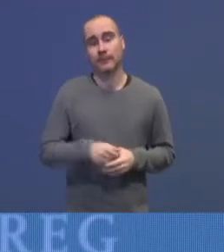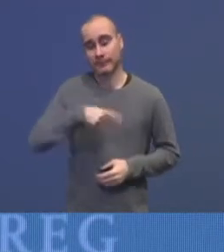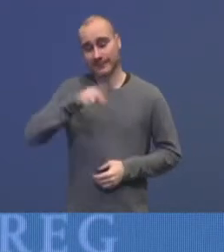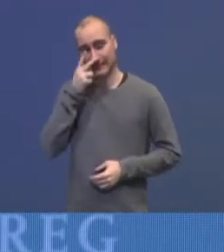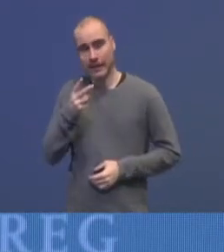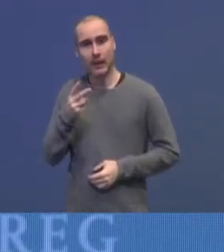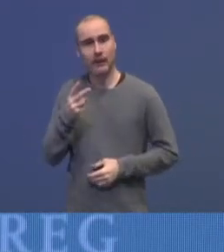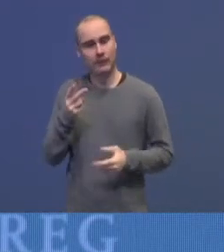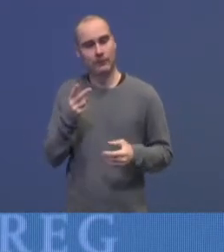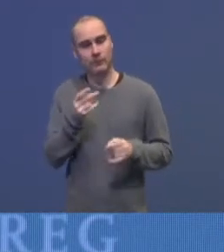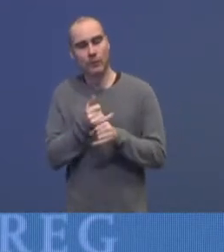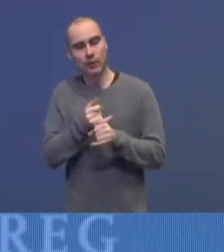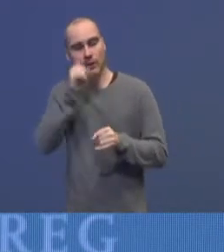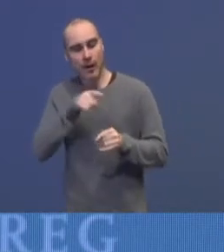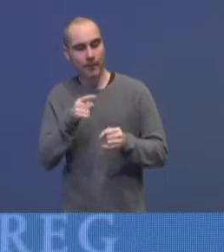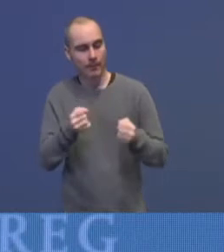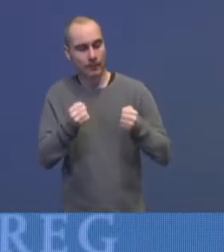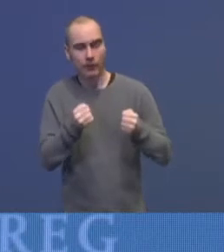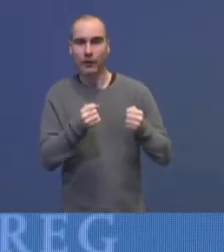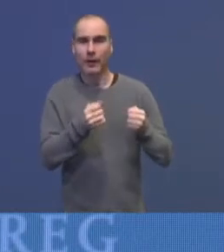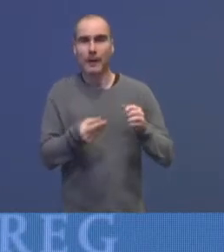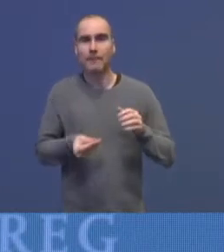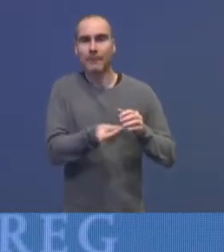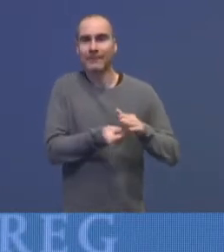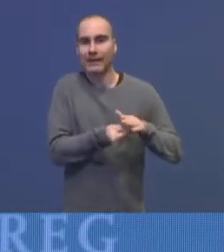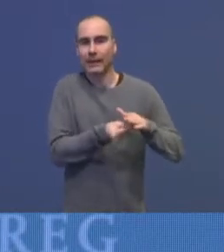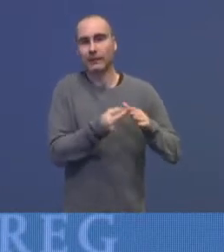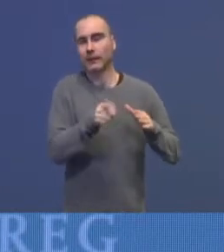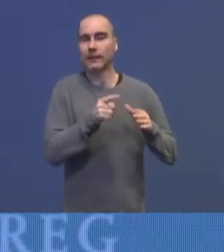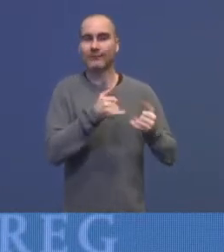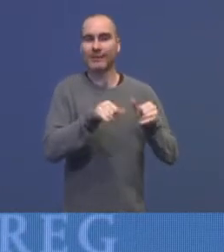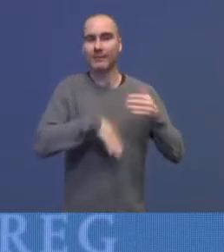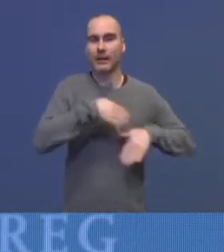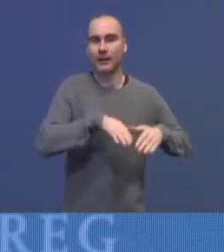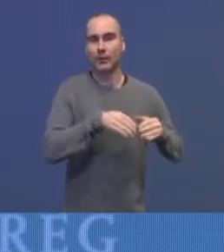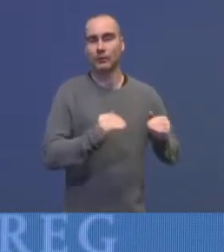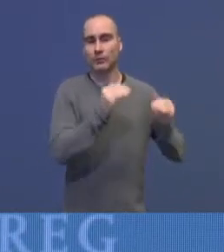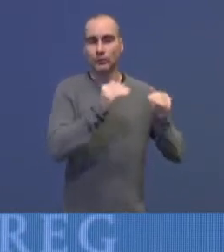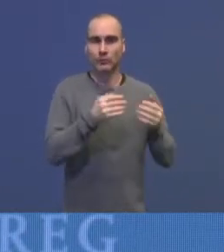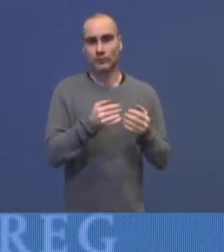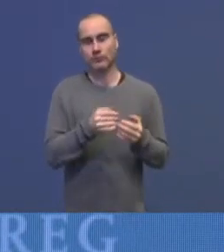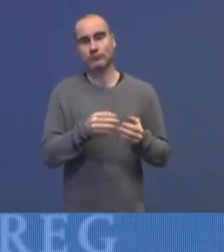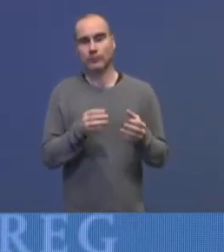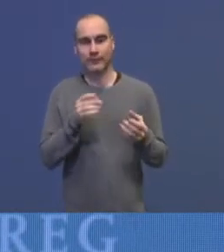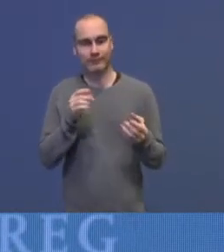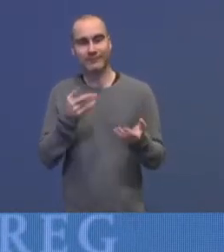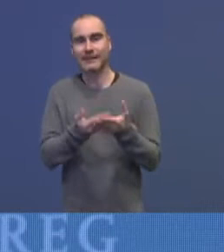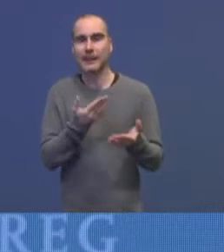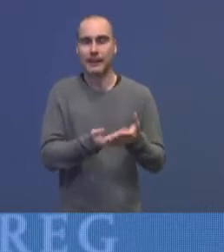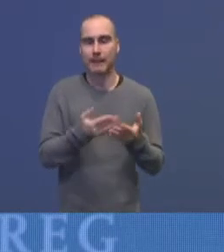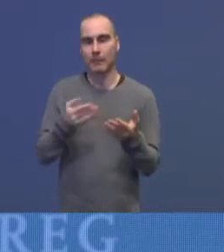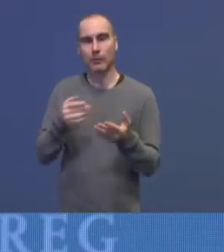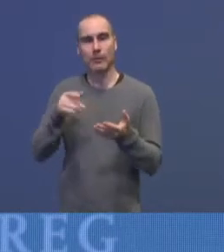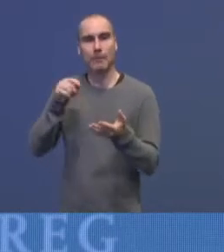på hvordan vi kan styrke bevilgningene til frivillige organisasjoners arbeid med fritidsaktiviteter, møteplasser og tilbud som bidrar til